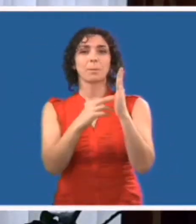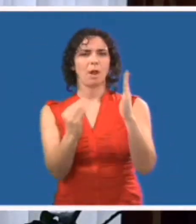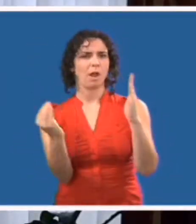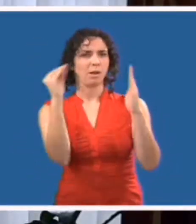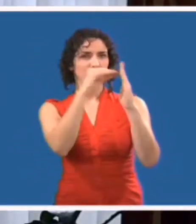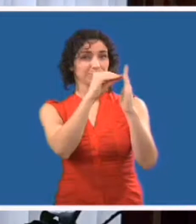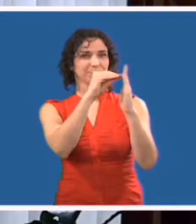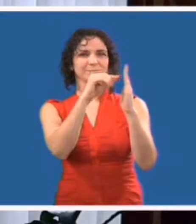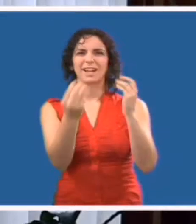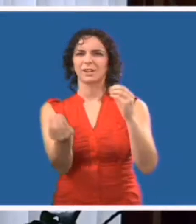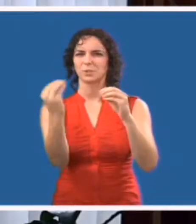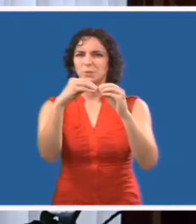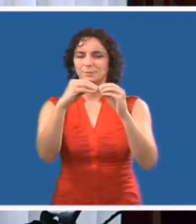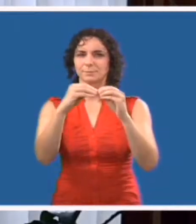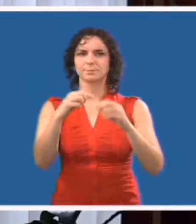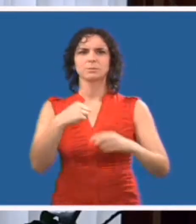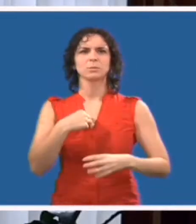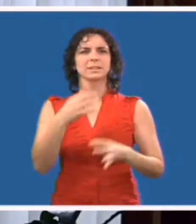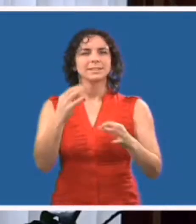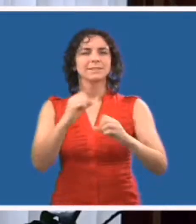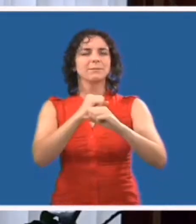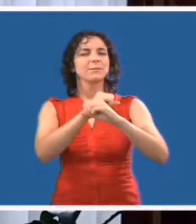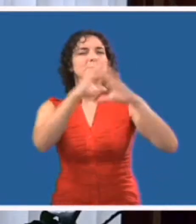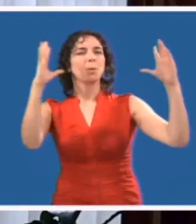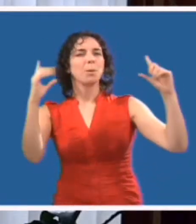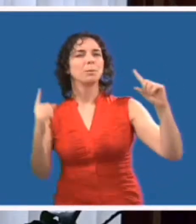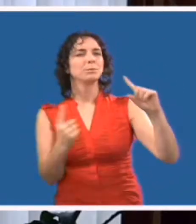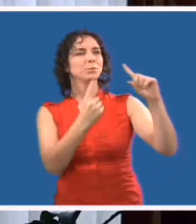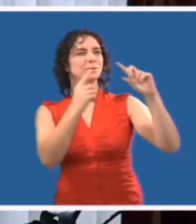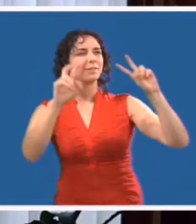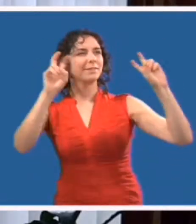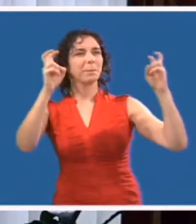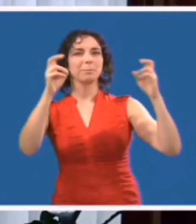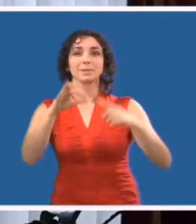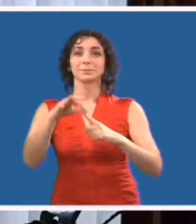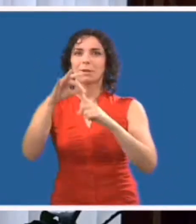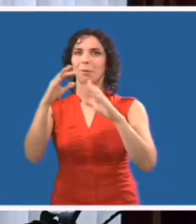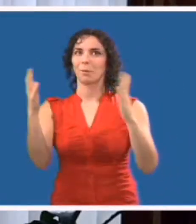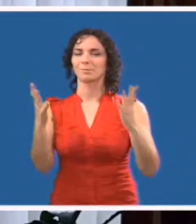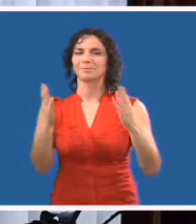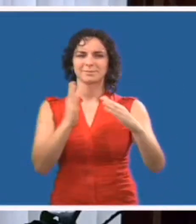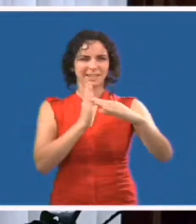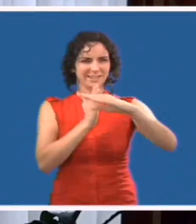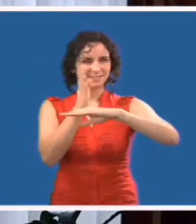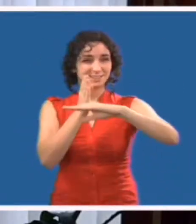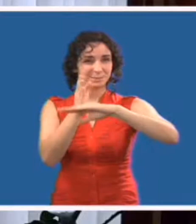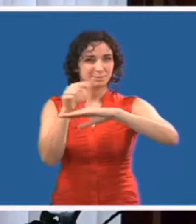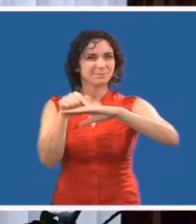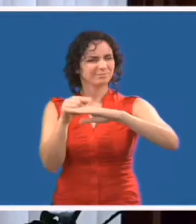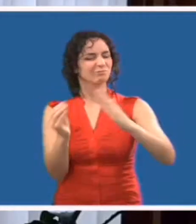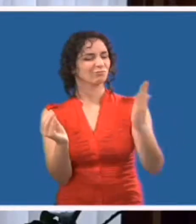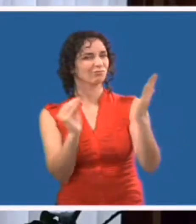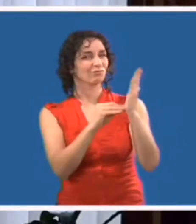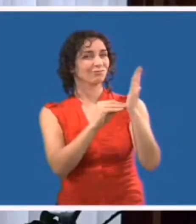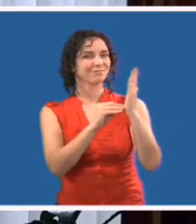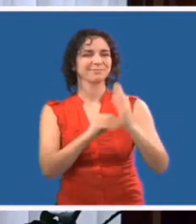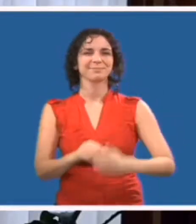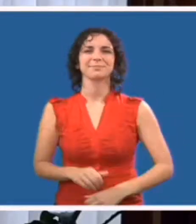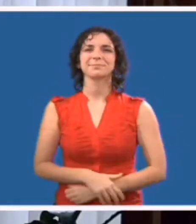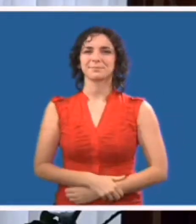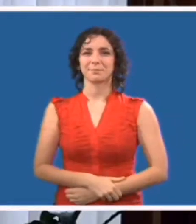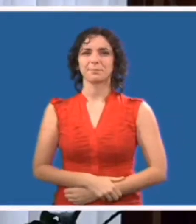5 septembre 2007, j'ai choisi l'accessibilité comme thème central de mon mandat.